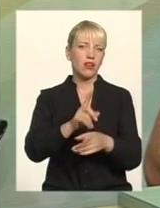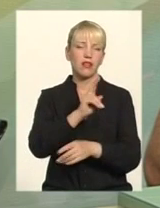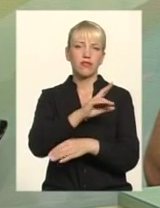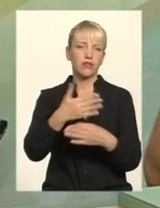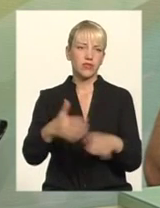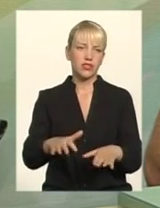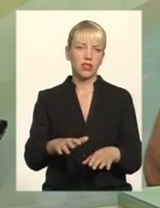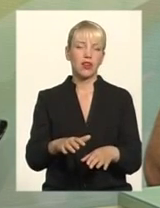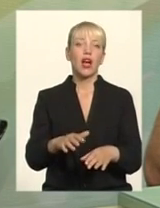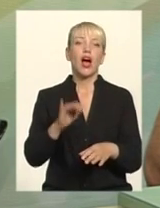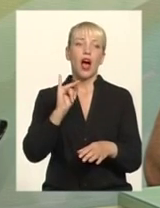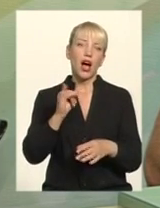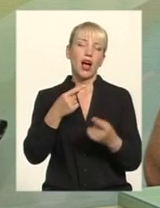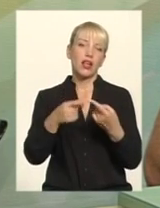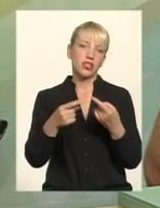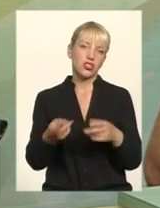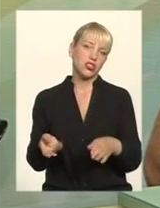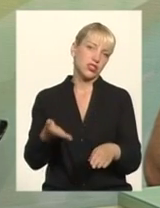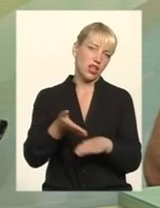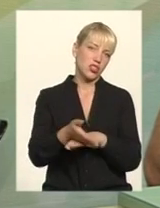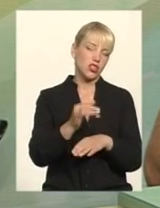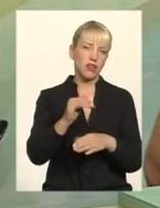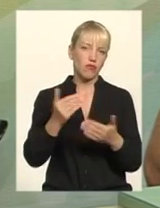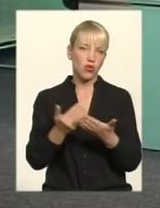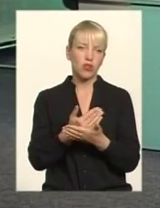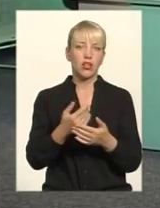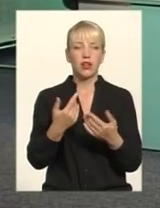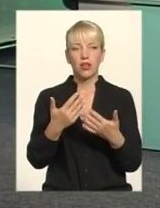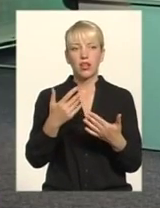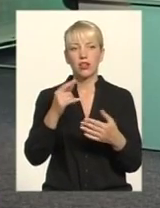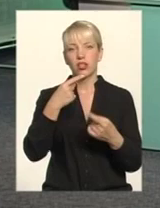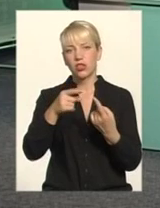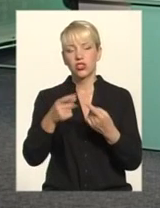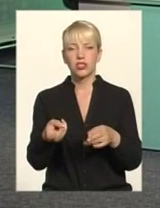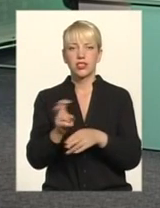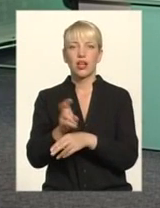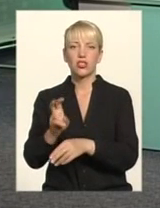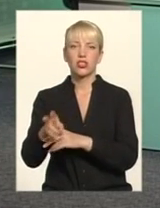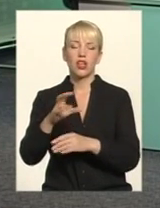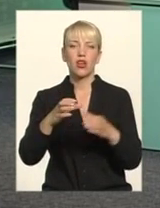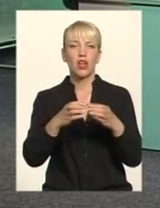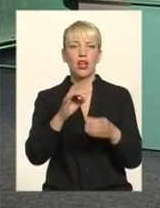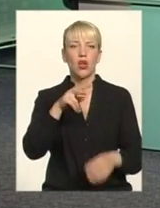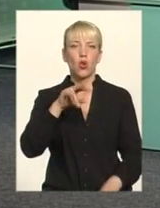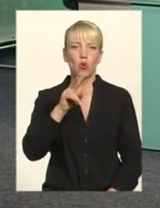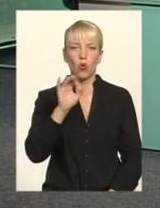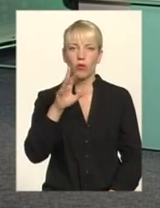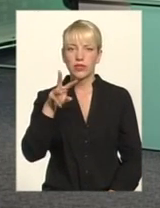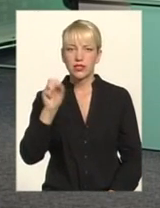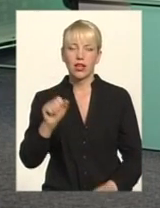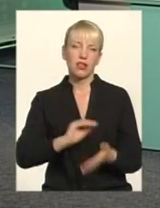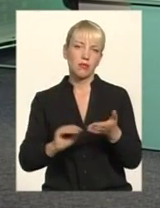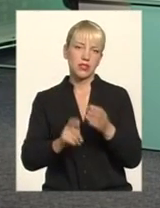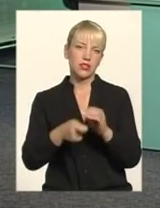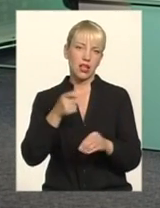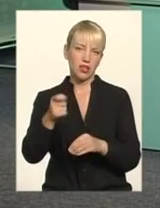регіонів Повиганяв А решта зайшли в партію регіонів Знайшов формальну зачікуву? а решта зайшли в партію регіонів Наприклад, пані Лукомська написала заяву І стала